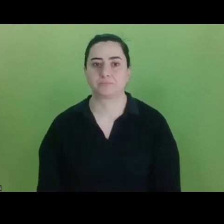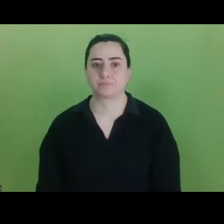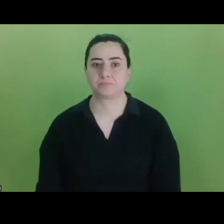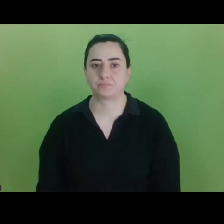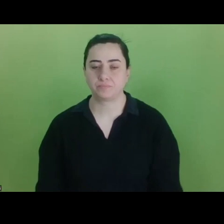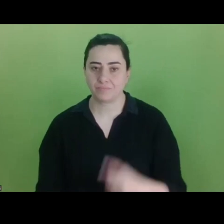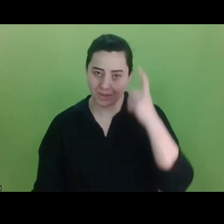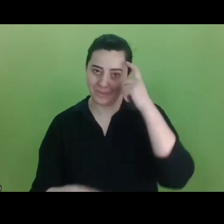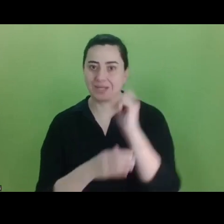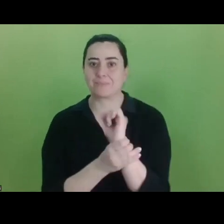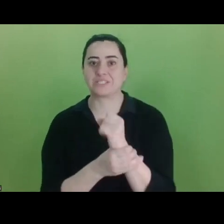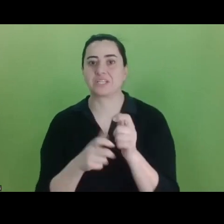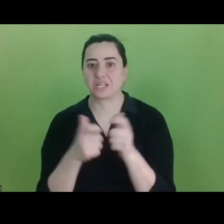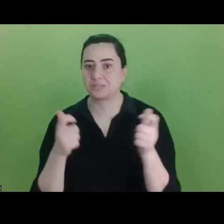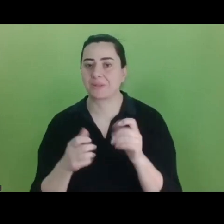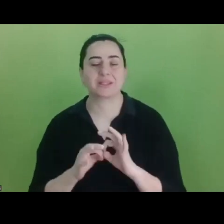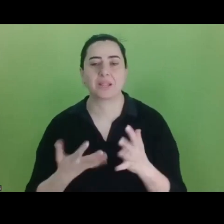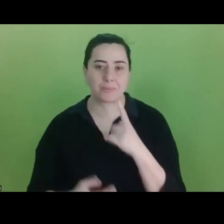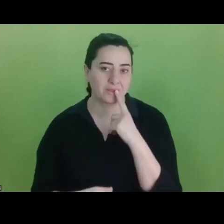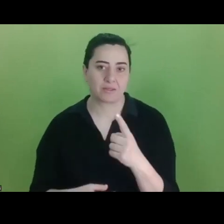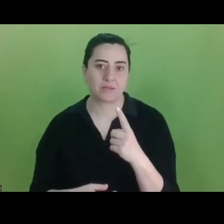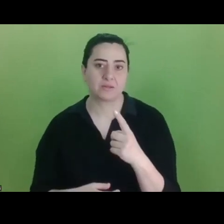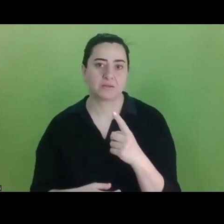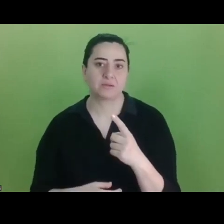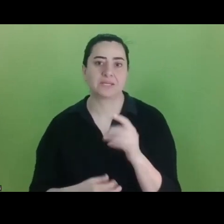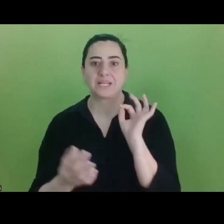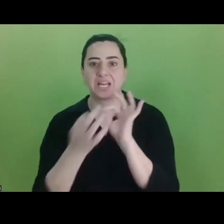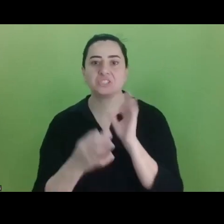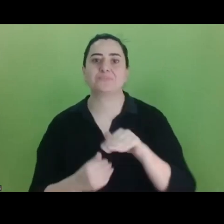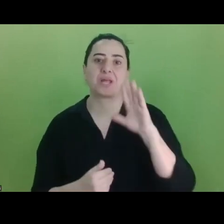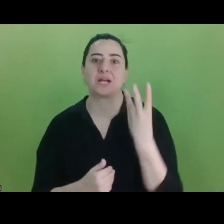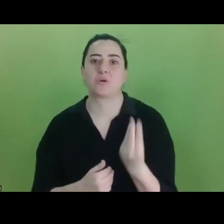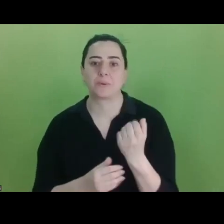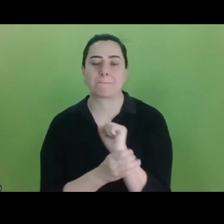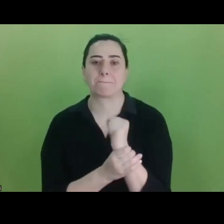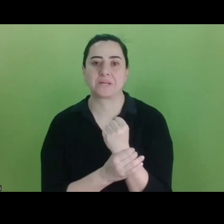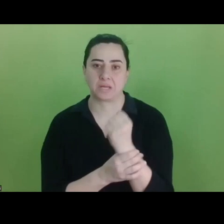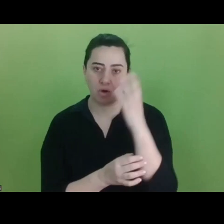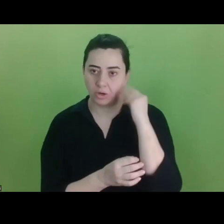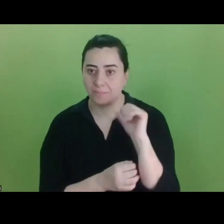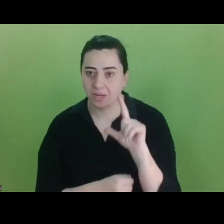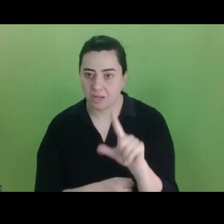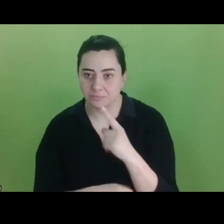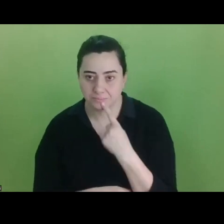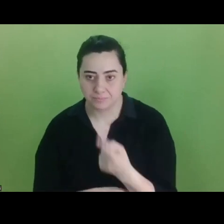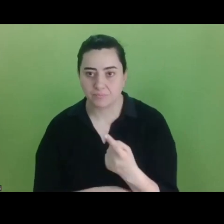Bilgi ve beceri geliştirme derken neyden bahsediyoruz? Daha etkili iletişim kurmak için beceriler öğrenmek istiyorsanız,